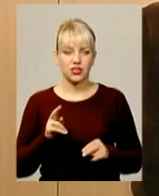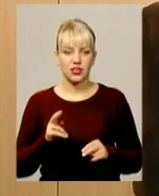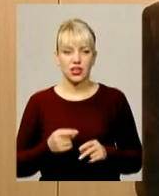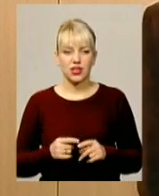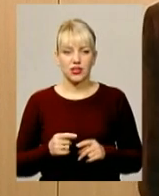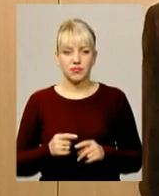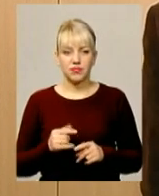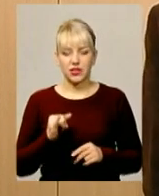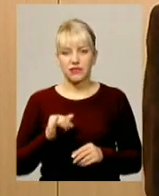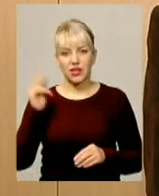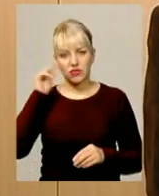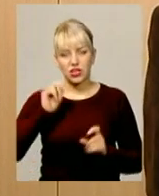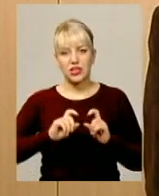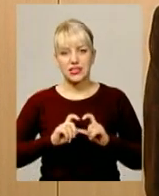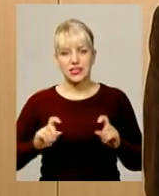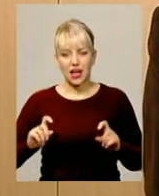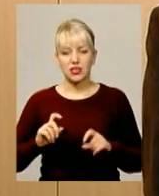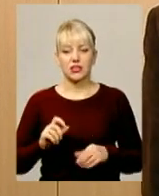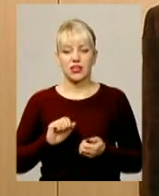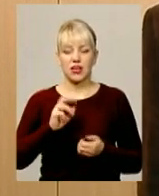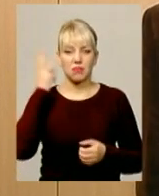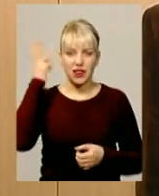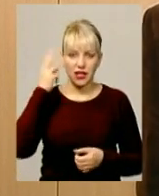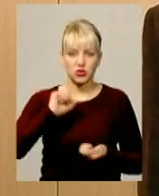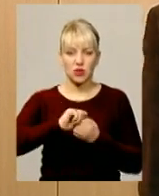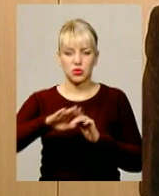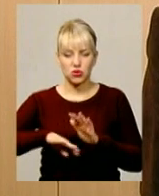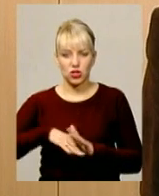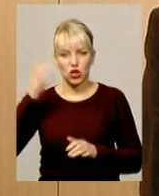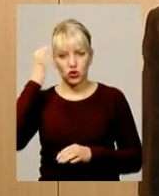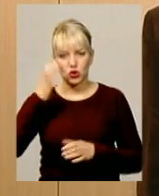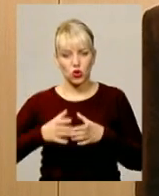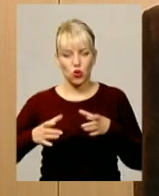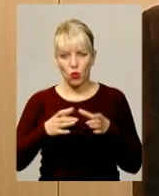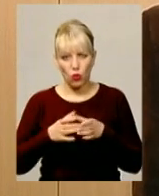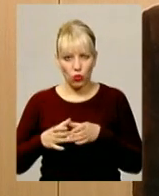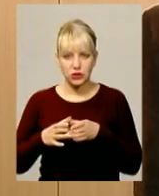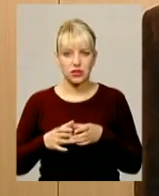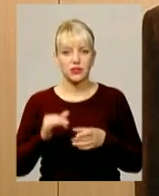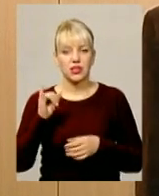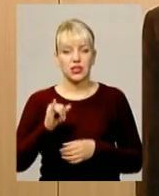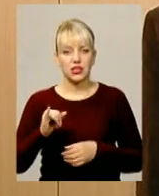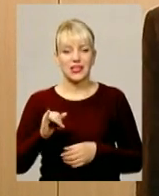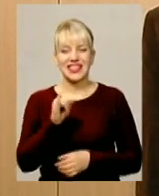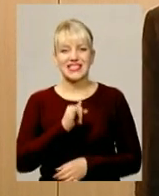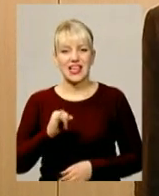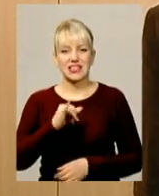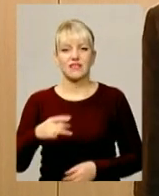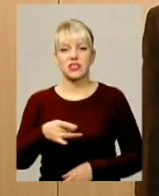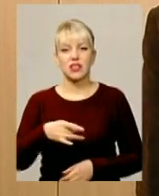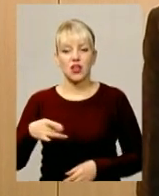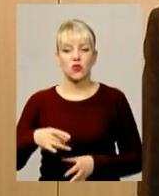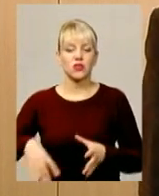навчальних заходах міста Хмельницького, міста Кам'янця-Подільського, Чорноострівської об'єднані територіальні громади та Ізяславського району